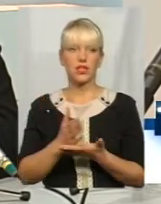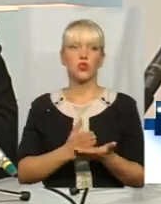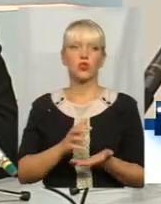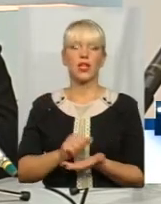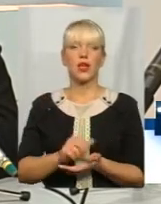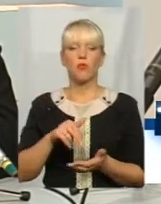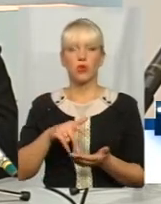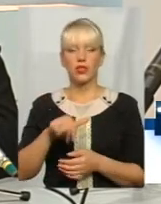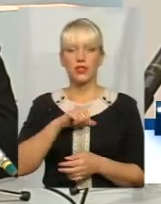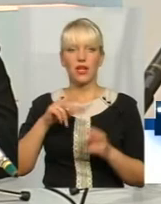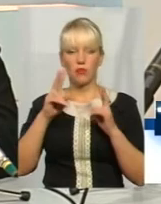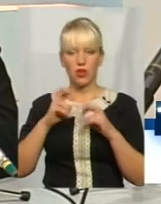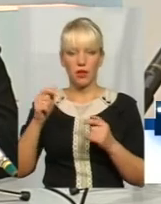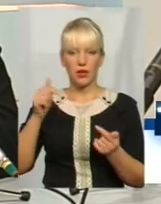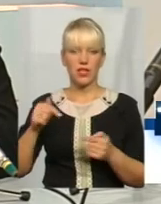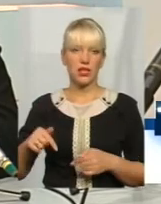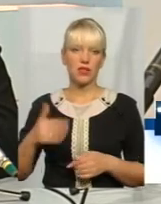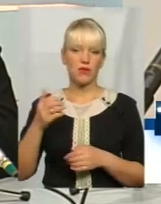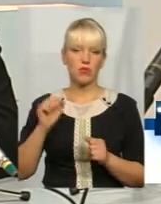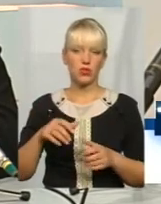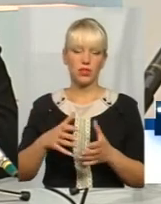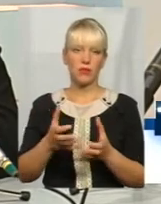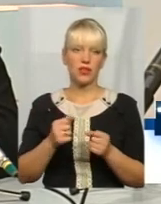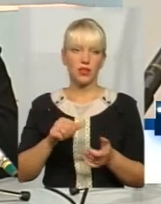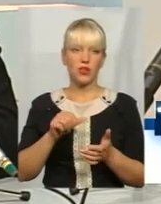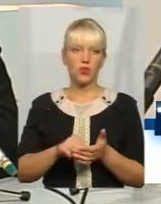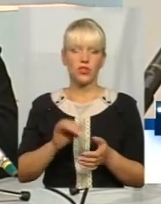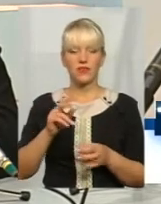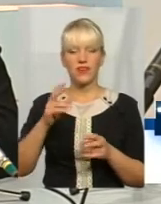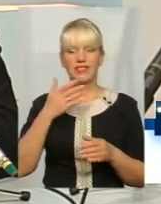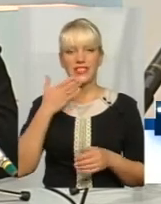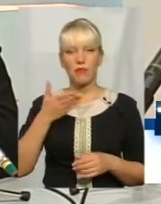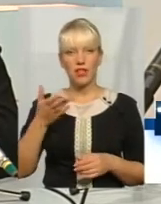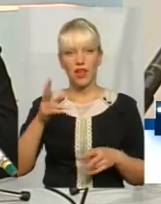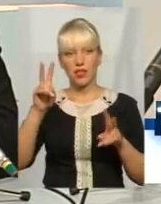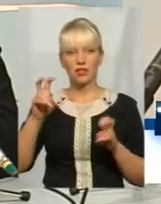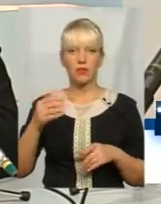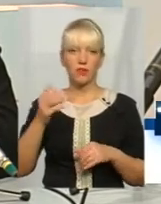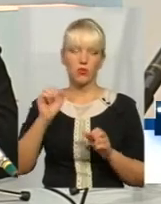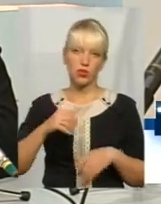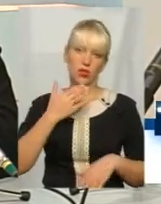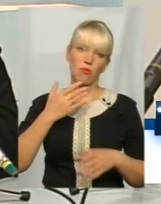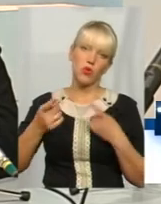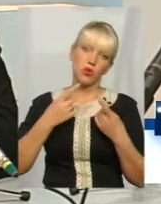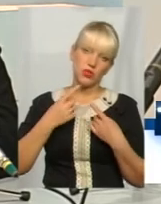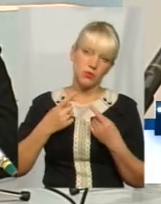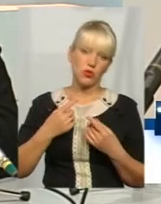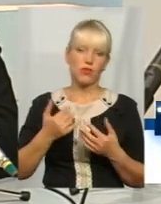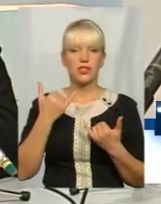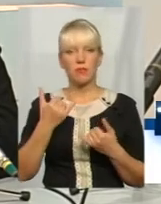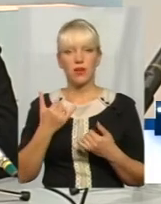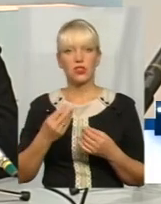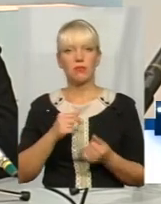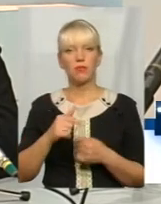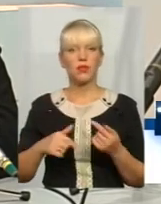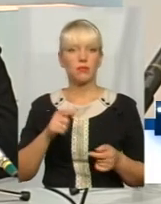діагностування на придатність. Ви можете приймати участь в сімінарах тематичних. Ви можете поцікавитись, поспілкуватись вже з теперішніми підприємцями.